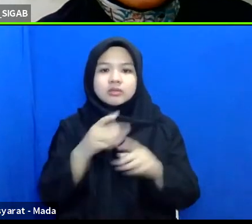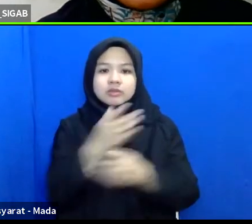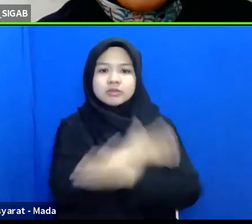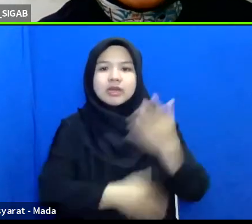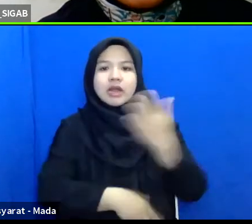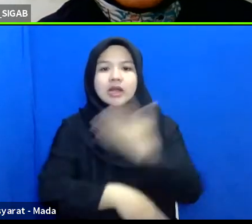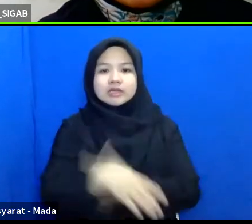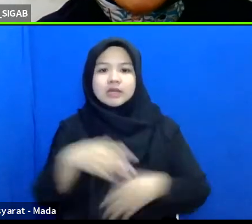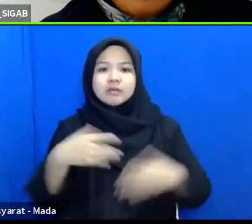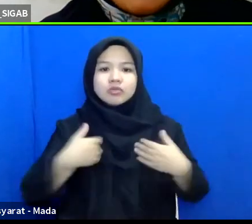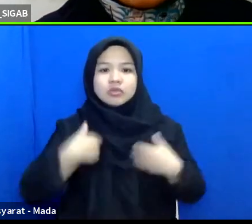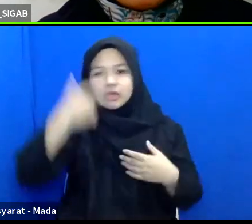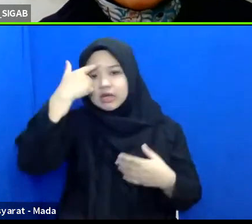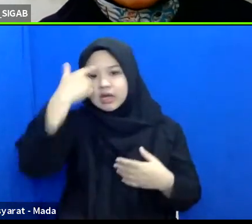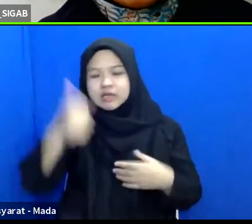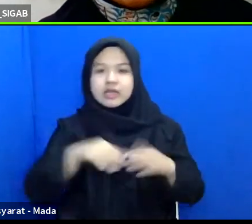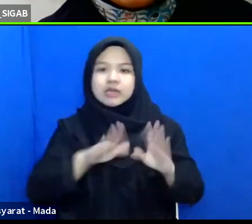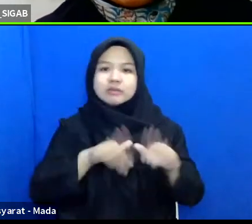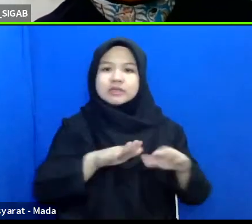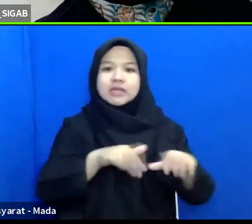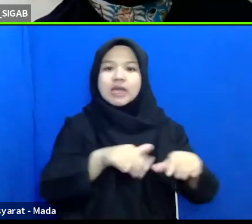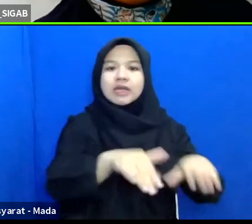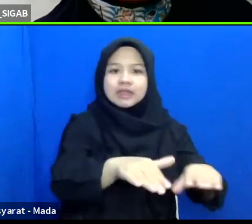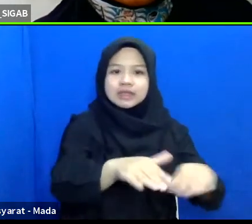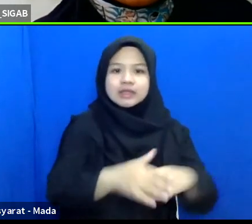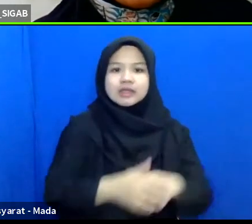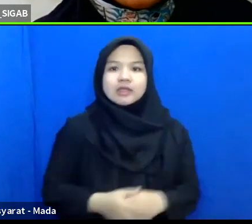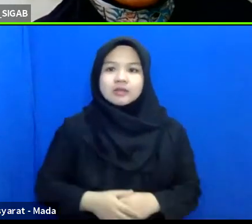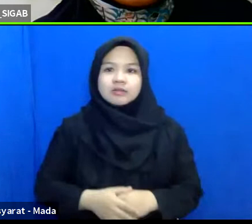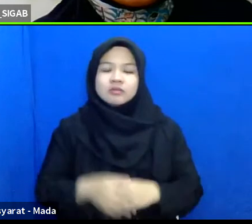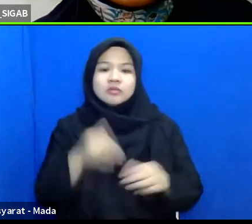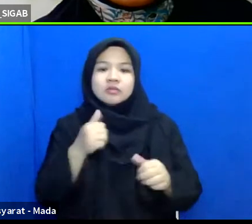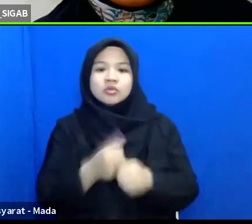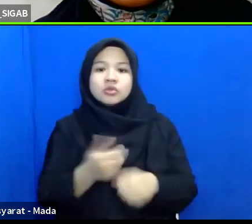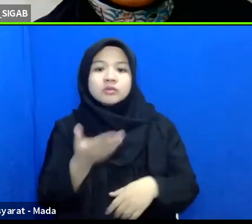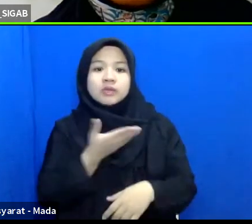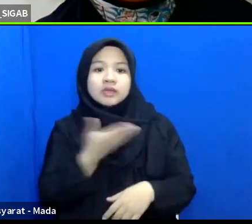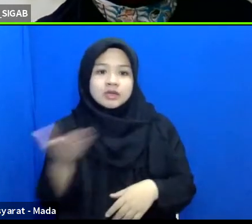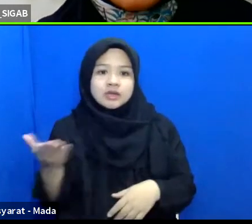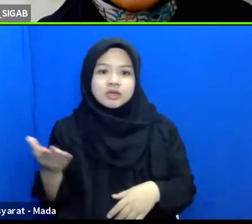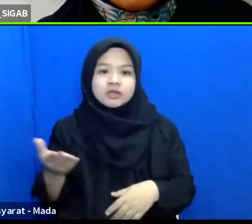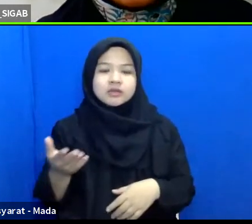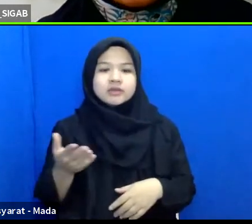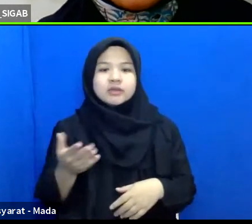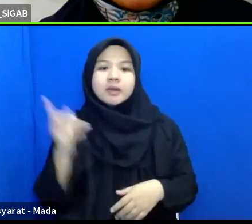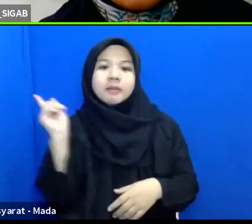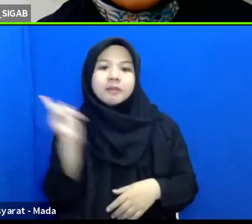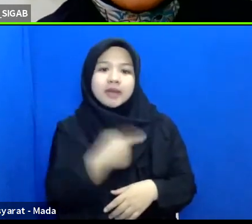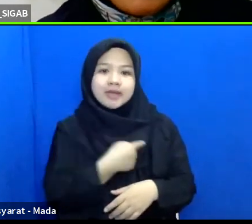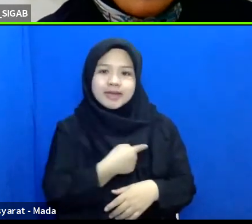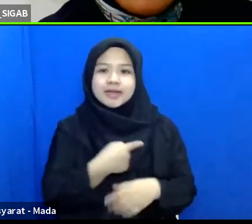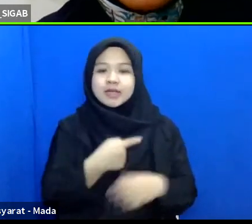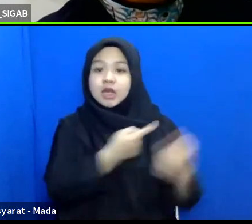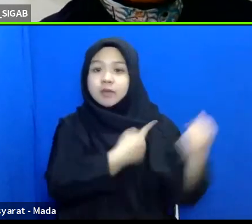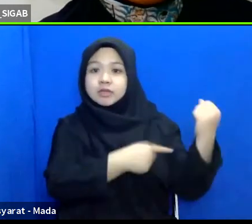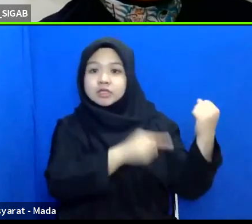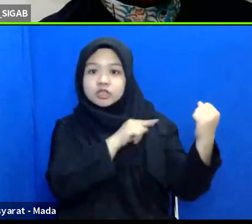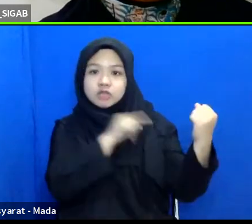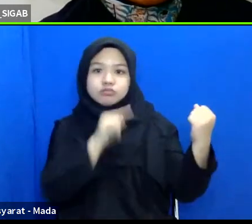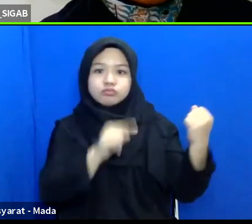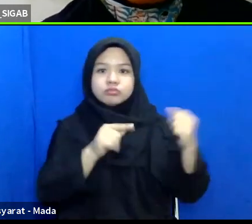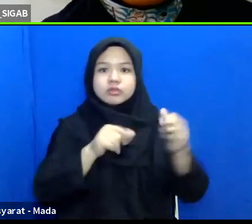memiliki keahlian menjahit seperti itu kemudian mereka menggunakan kapasitasnya